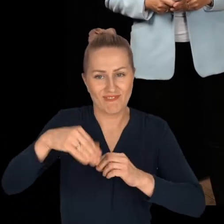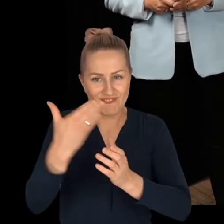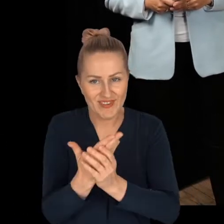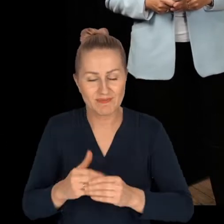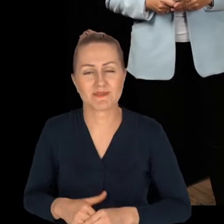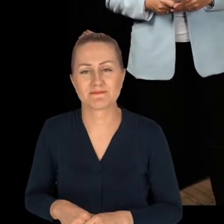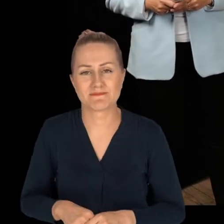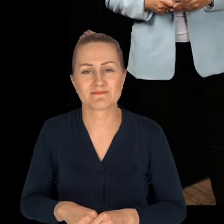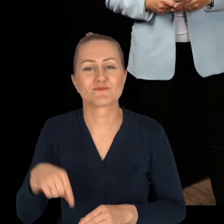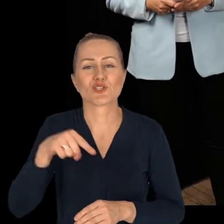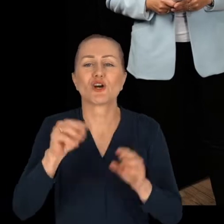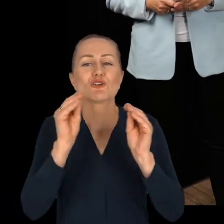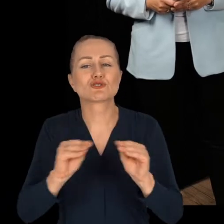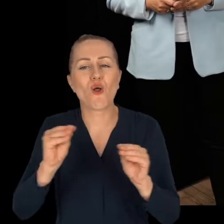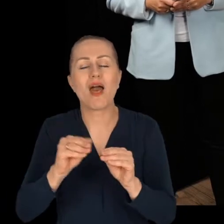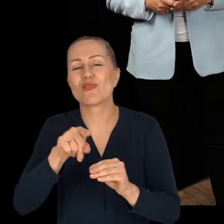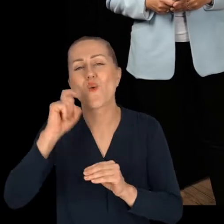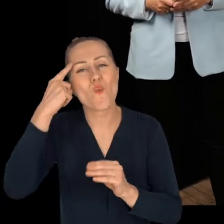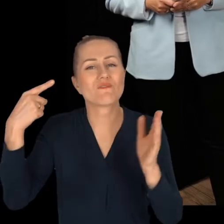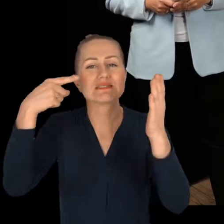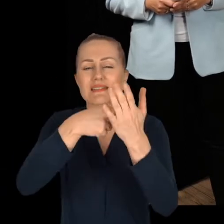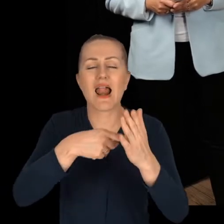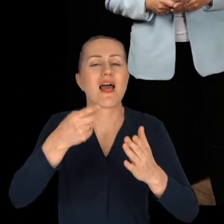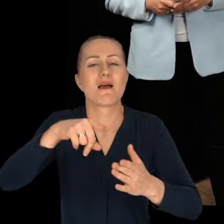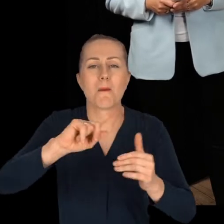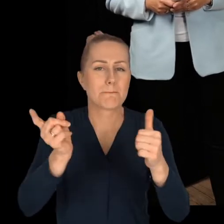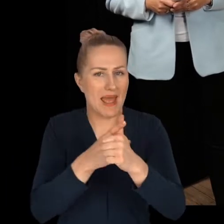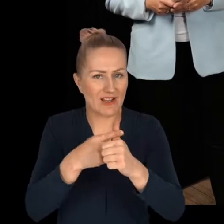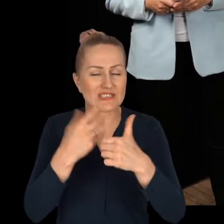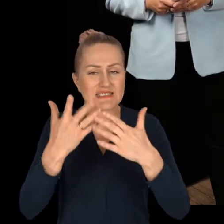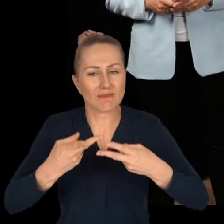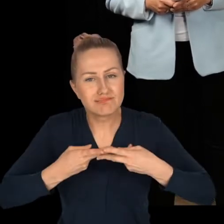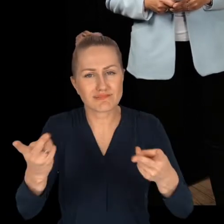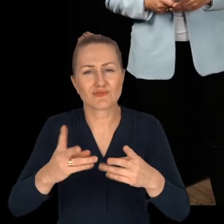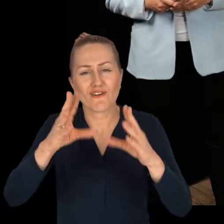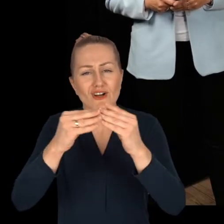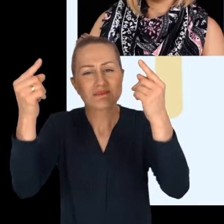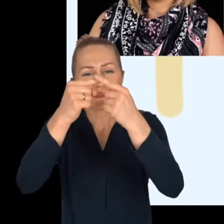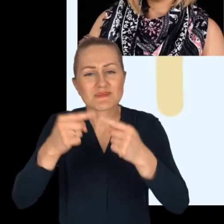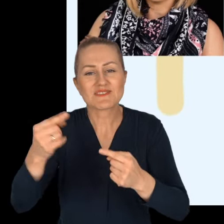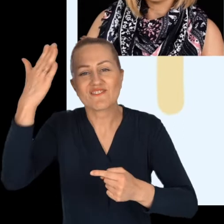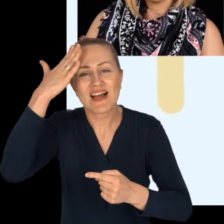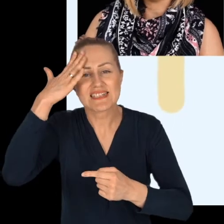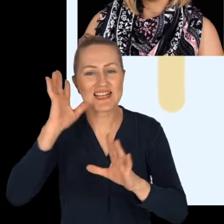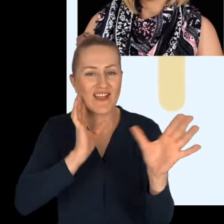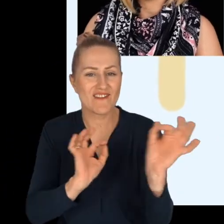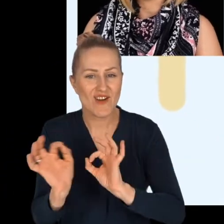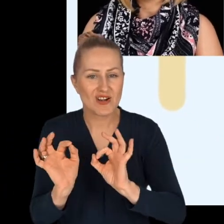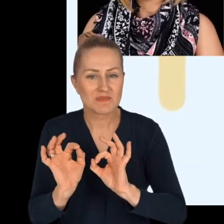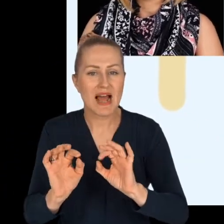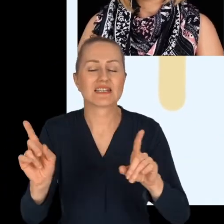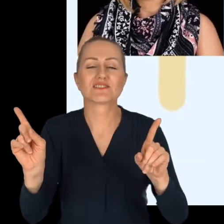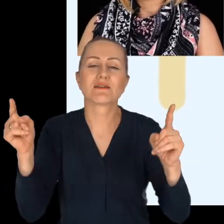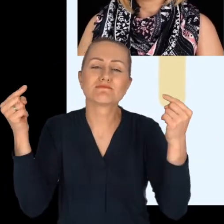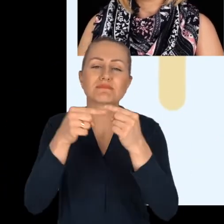naszej firmy. Jest to szkolenie, które ma na celu po pierwsze przekazać wszelkie takie merytoryczne informacje